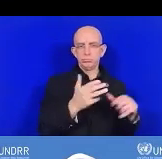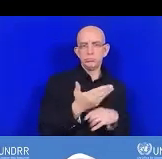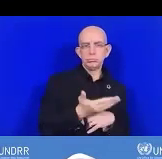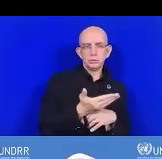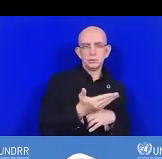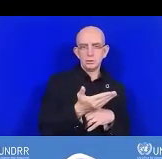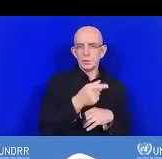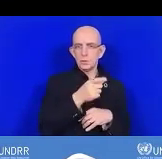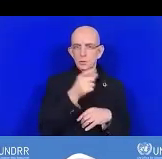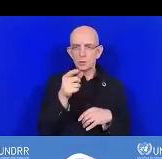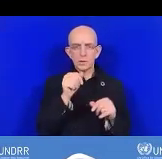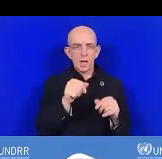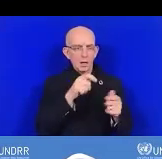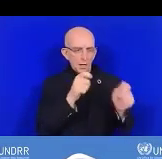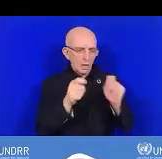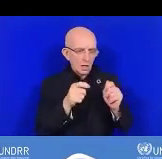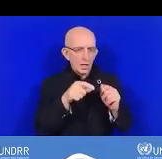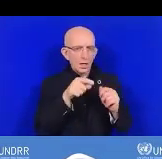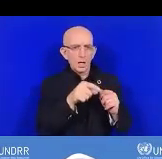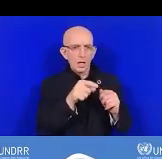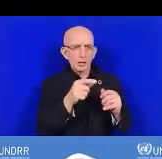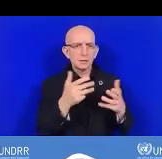version Excel.